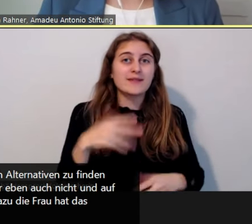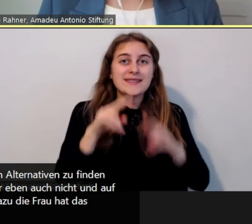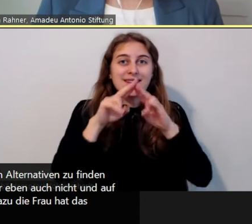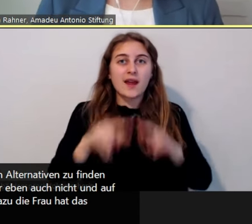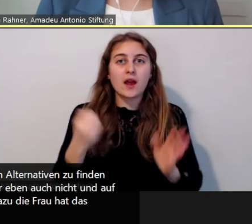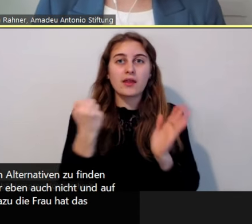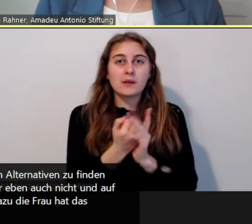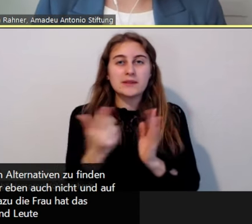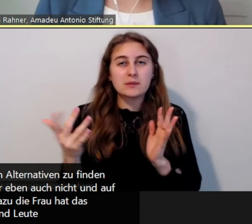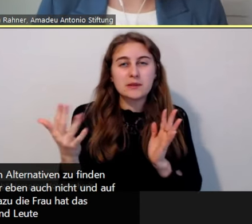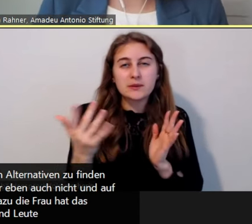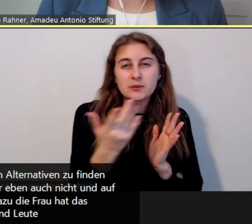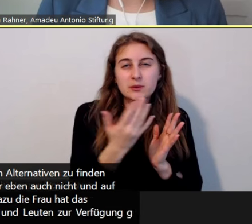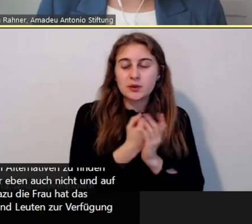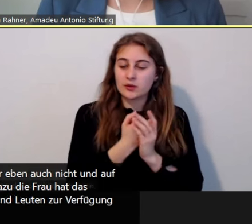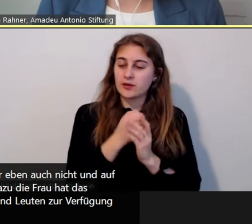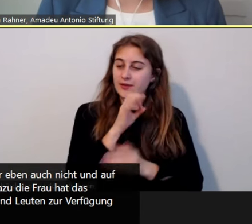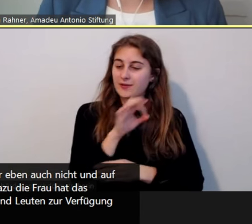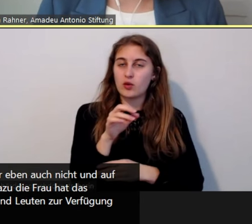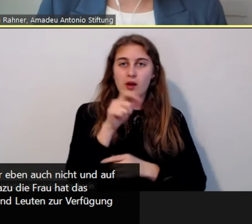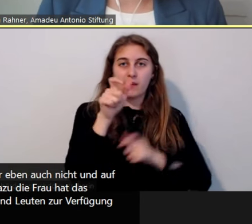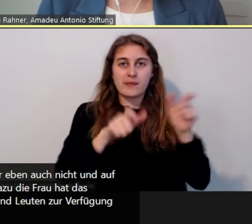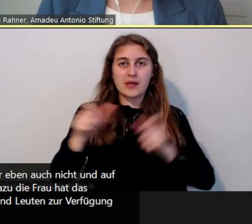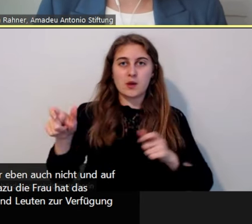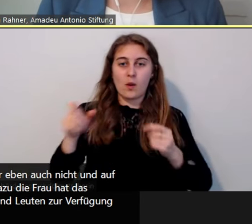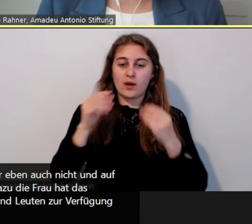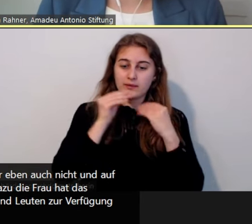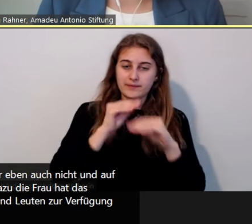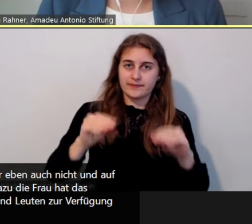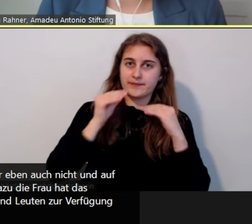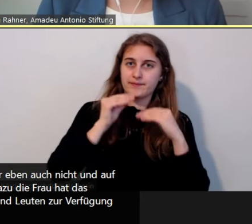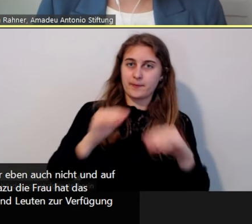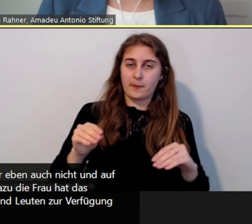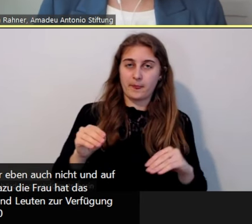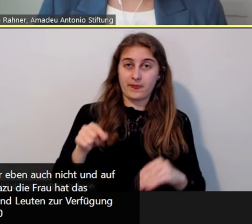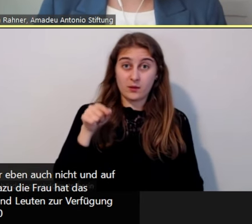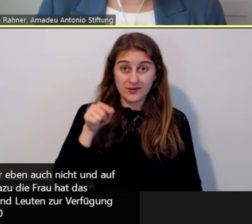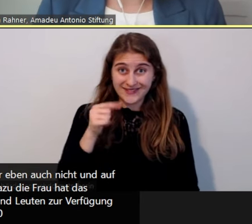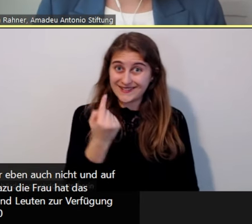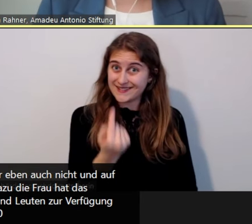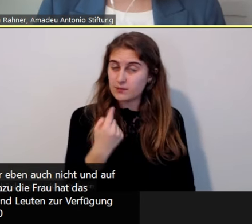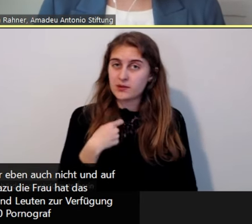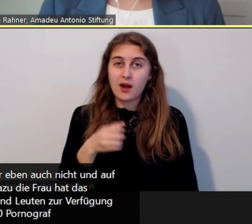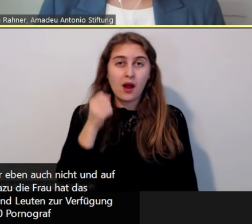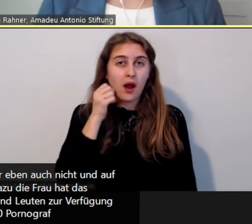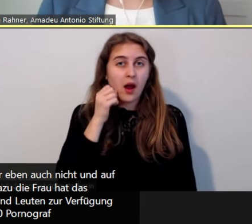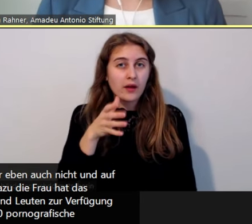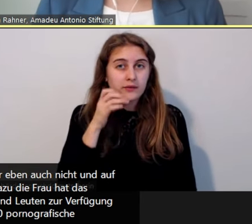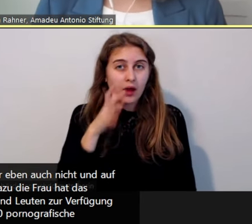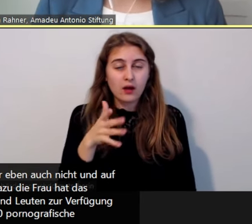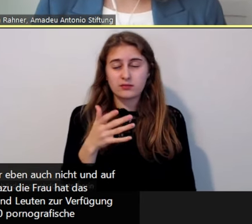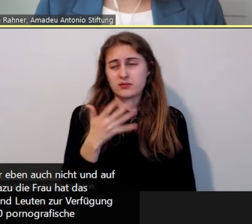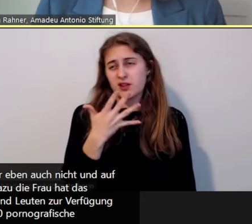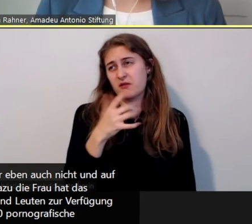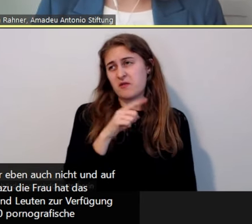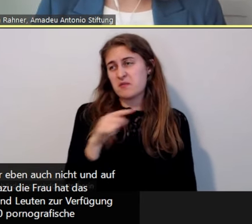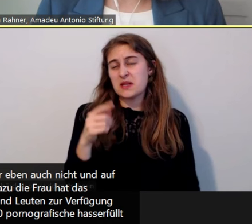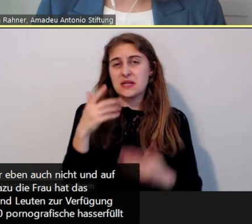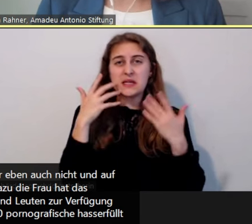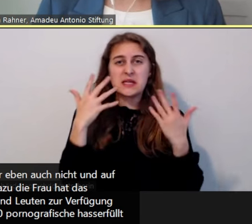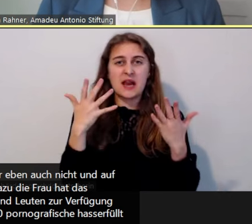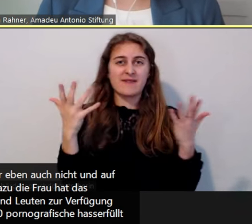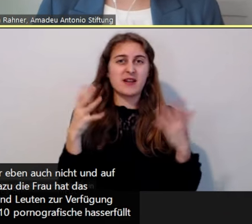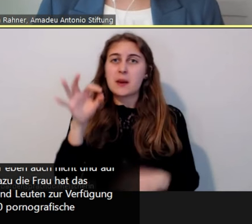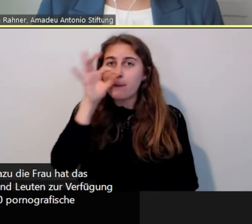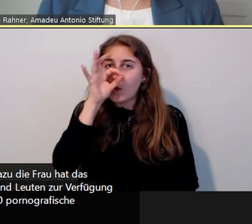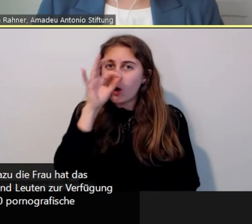gesammelt und Leuten zur Verfügung gestellt und sie bekommt jeden Tag fünf bis zehn pornografische, hasserfüllte